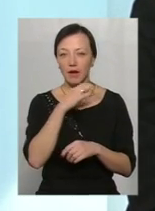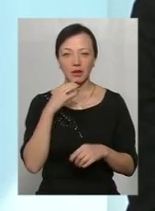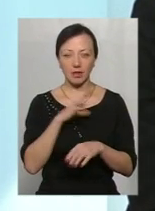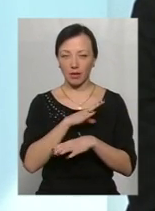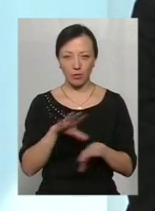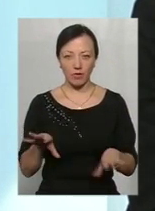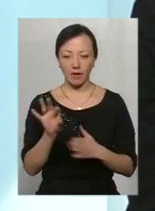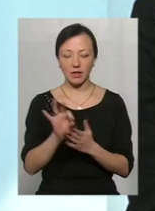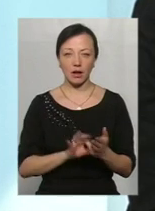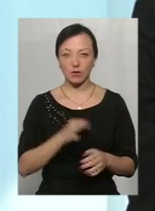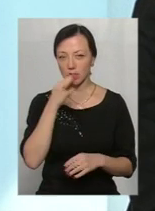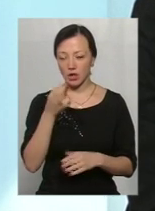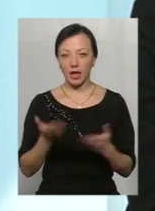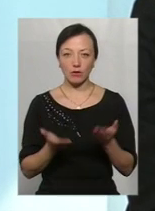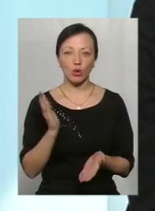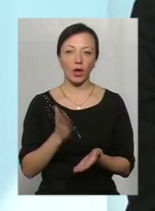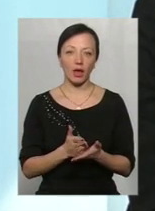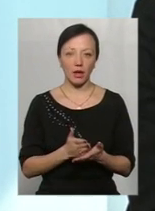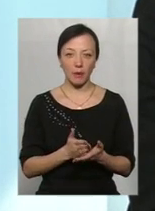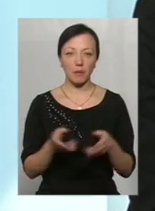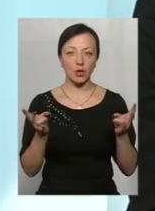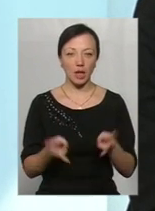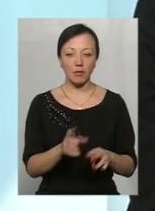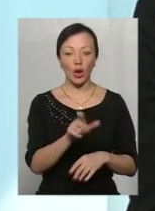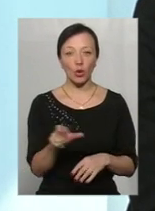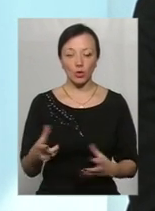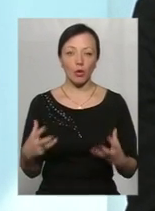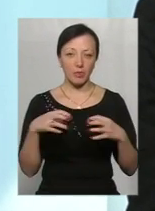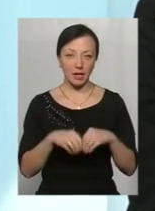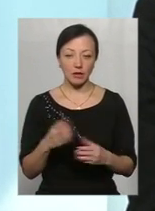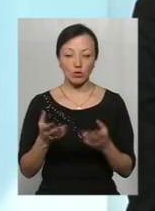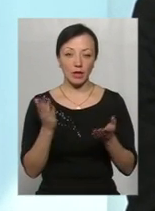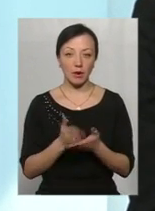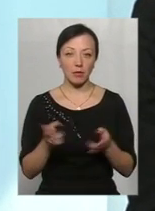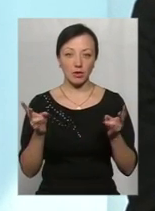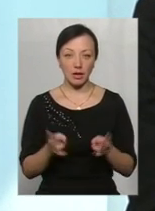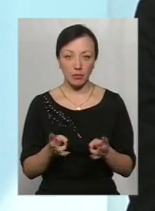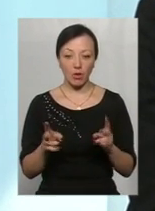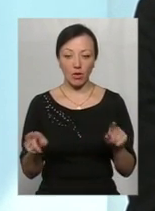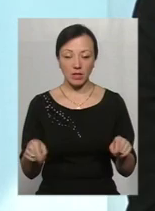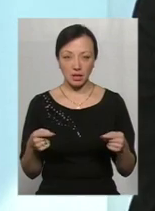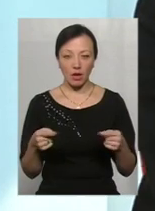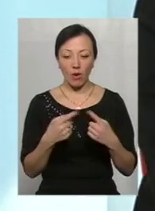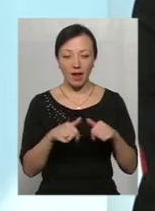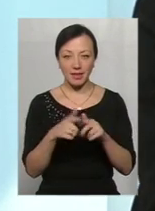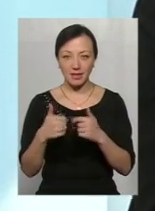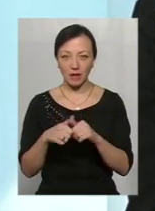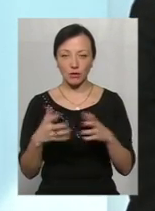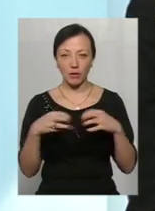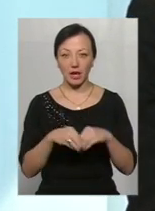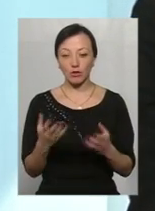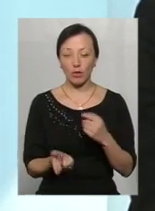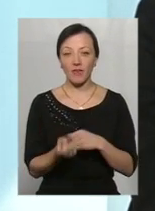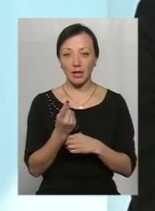Відразу скажу. Тому що якщо є потреба, люди об'єднуються. Якщо є потреба, організації об'єднуються. Якщо виникла